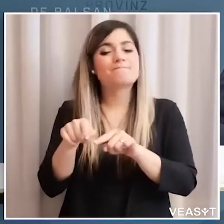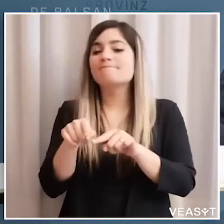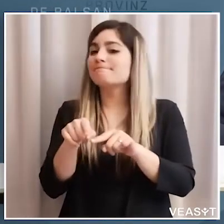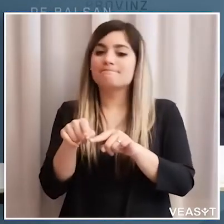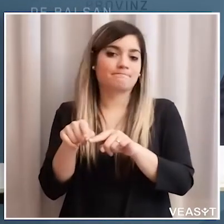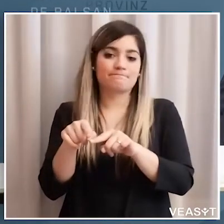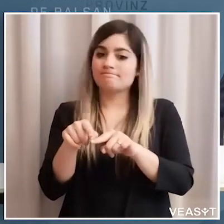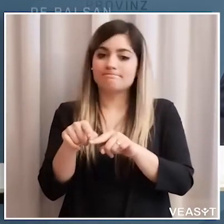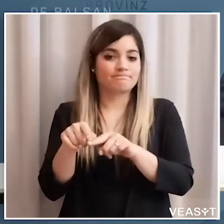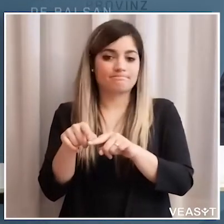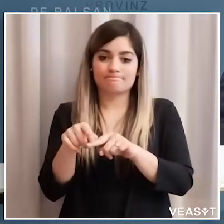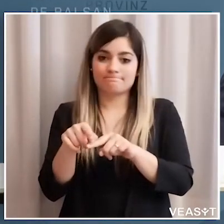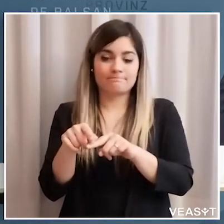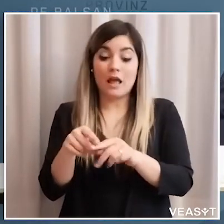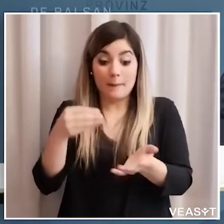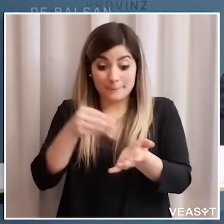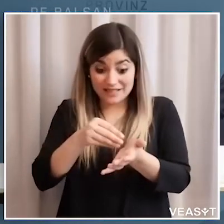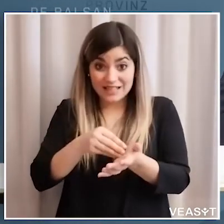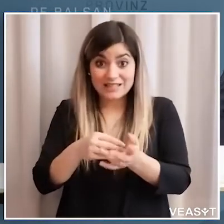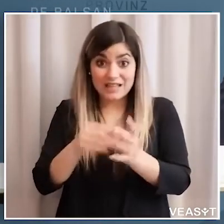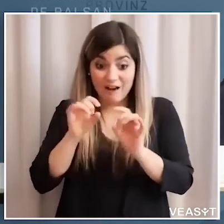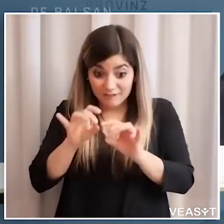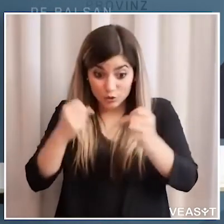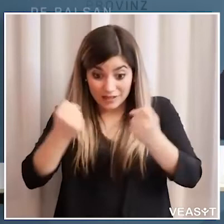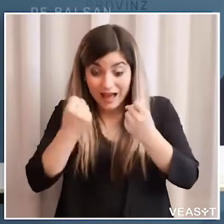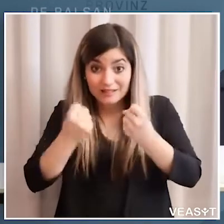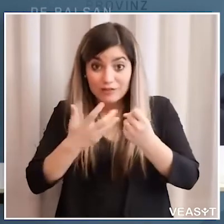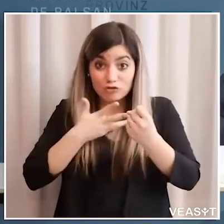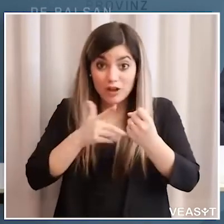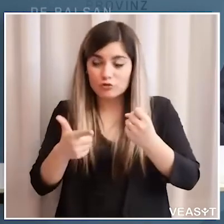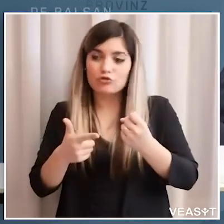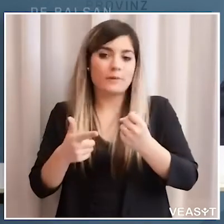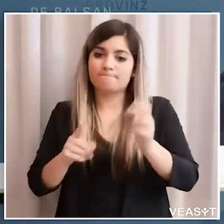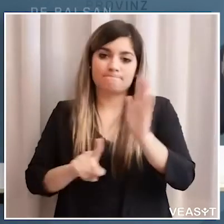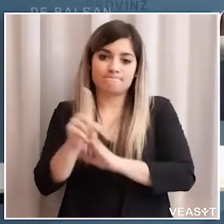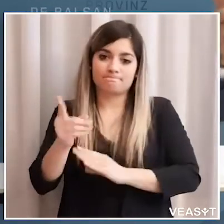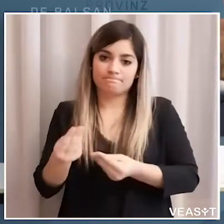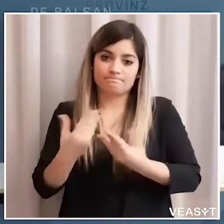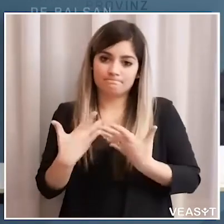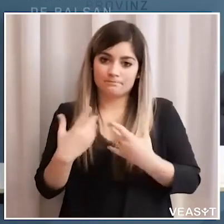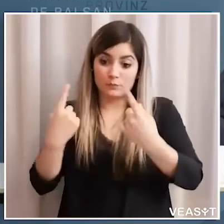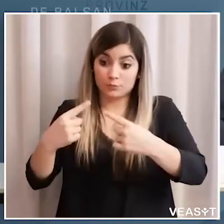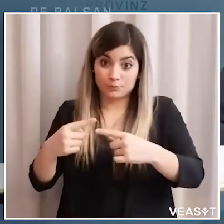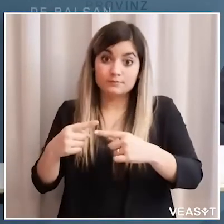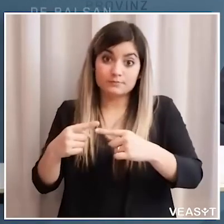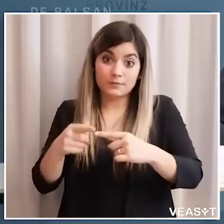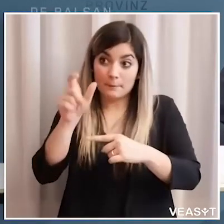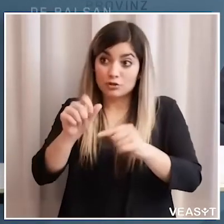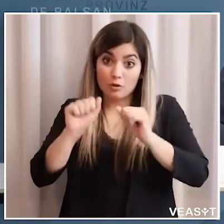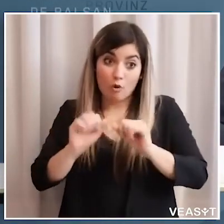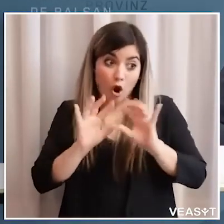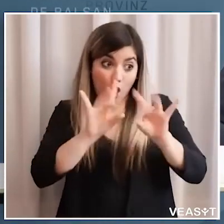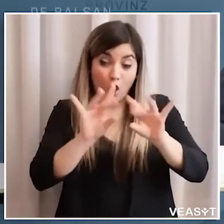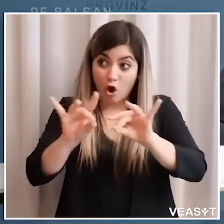attestano la presenza del virus diciamo attivo nella persona che può infettare altre persone